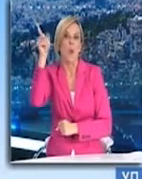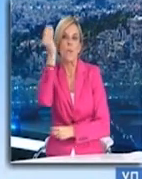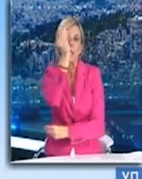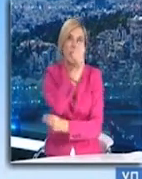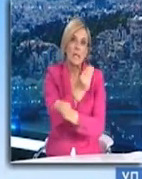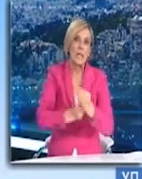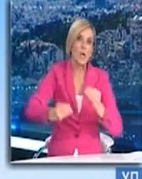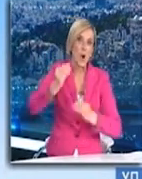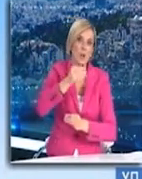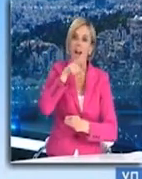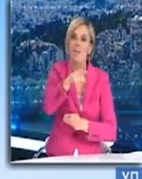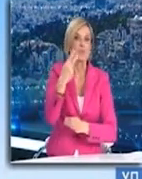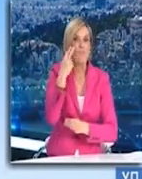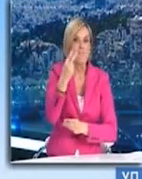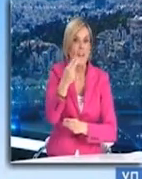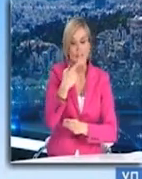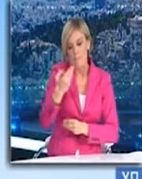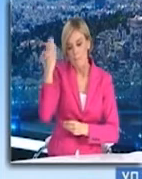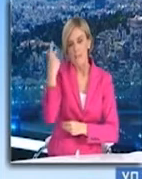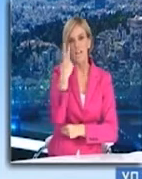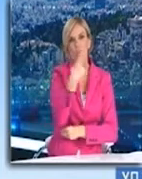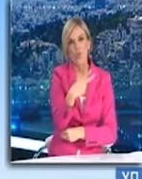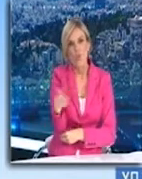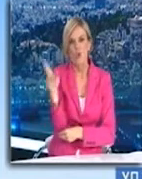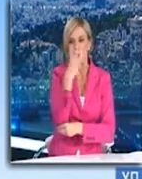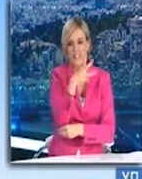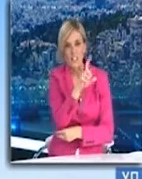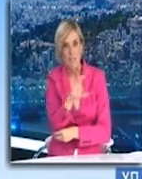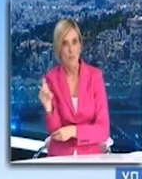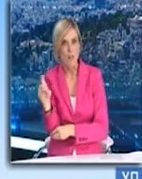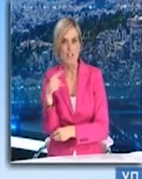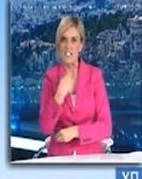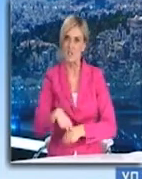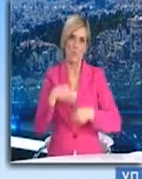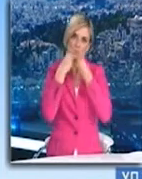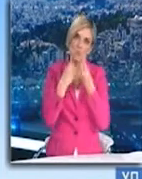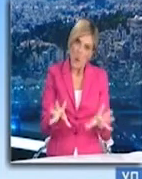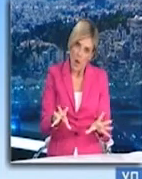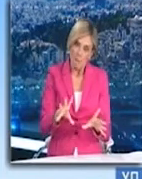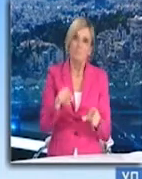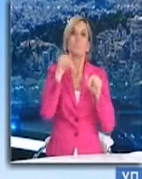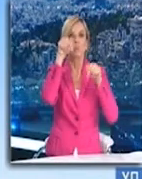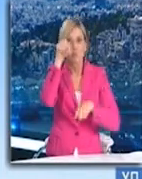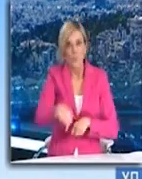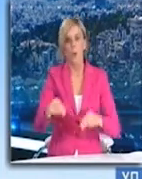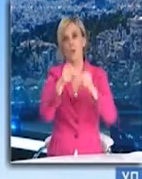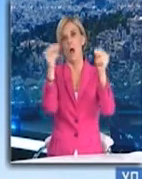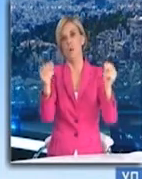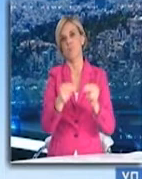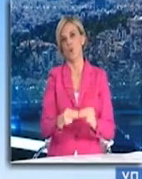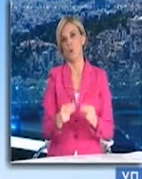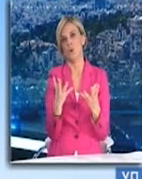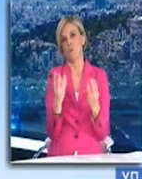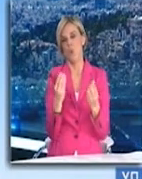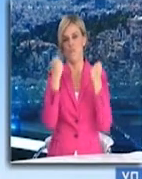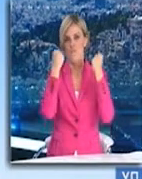στο νομό και γενικώς πώς έχουμε συμπεριφερθεί. Τολμώ να πω ότι κάθε φορά που